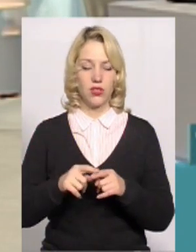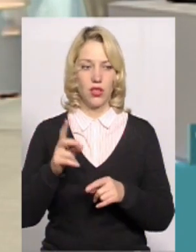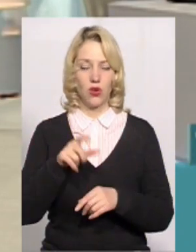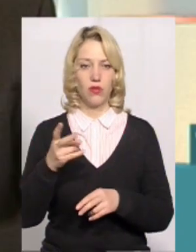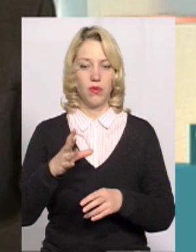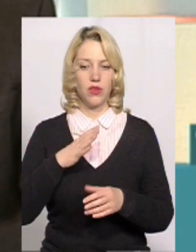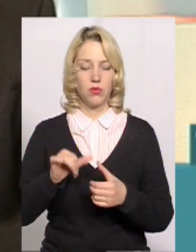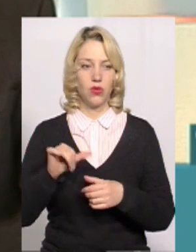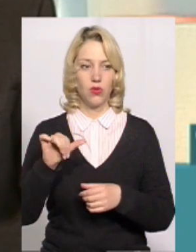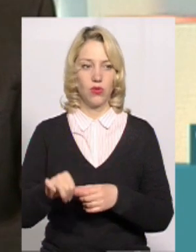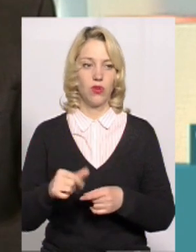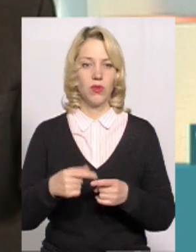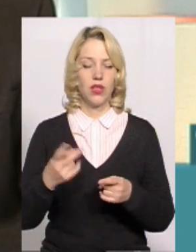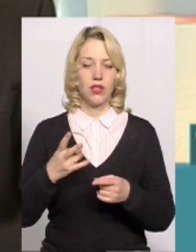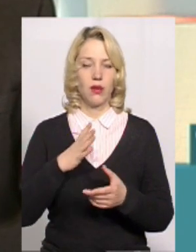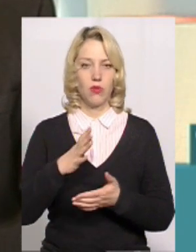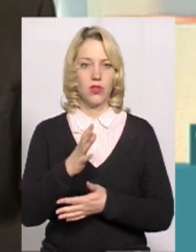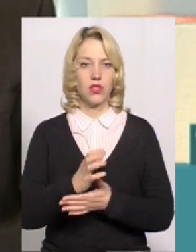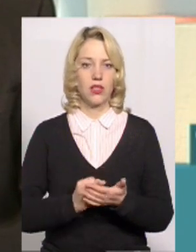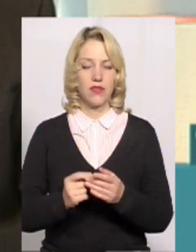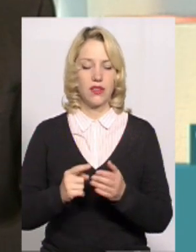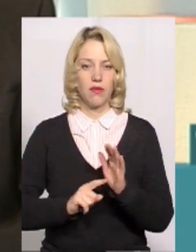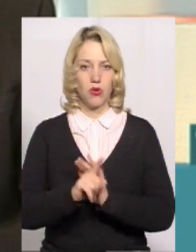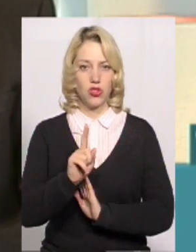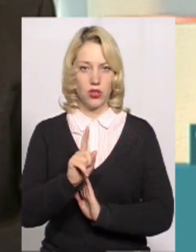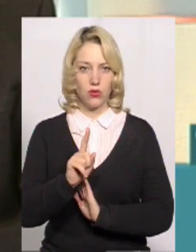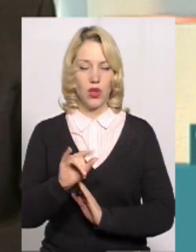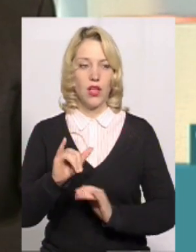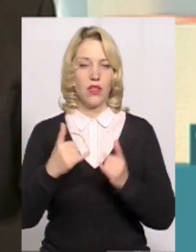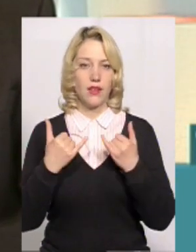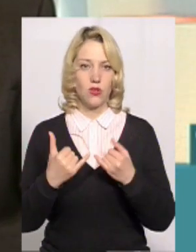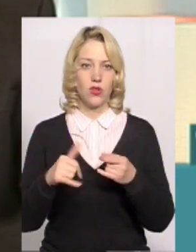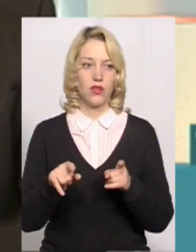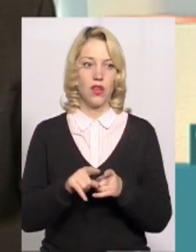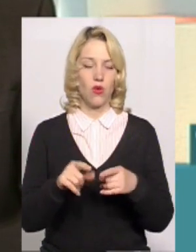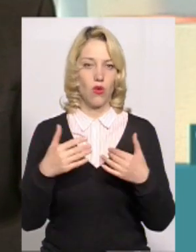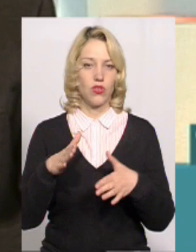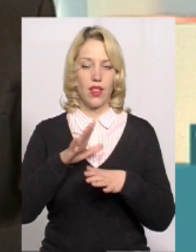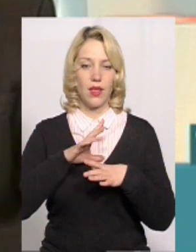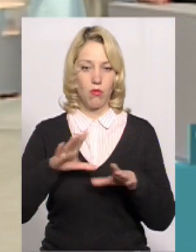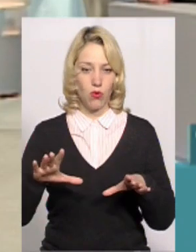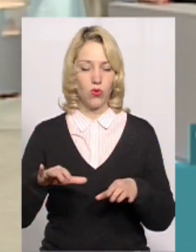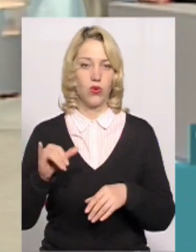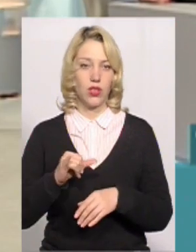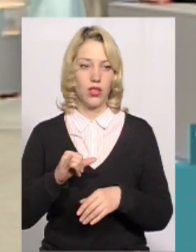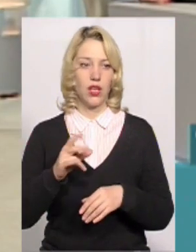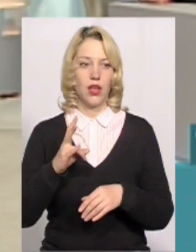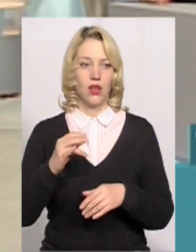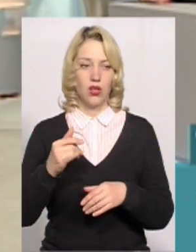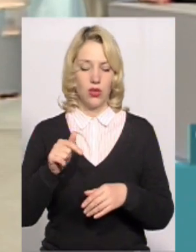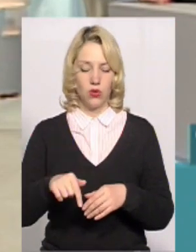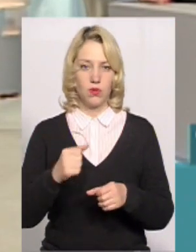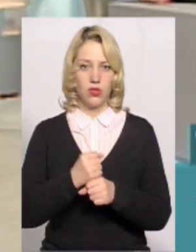окремі. Тобто, їх потрібно було зарезервувати спочатку. На сьогодні такого вже не було. І в нас тільки